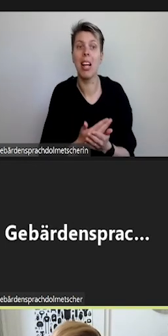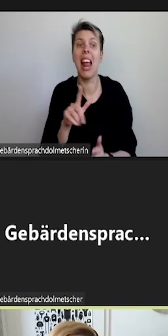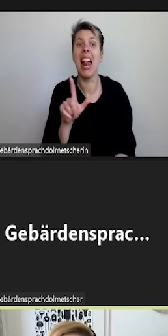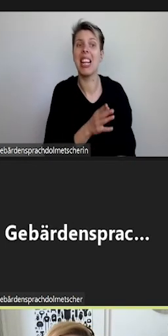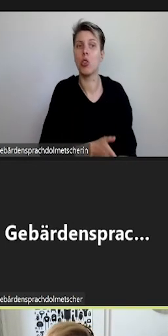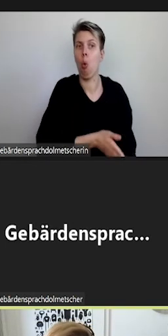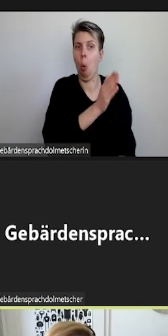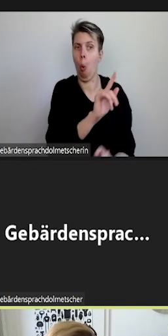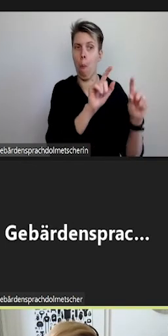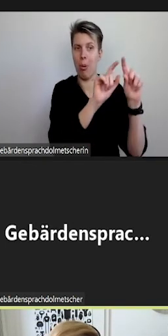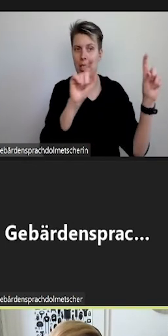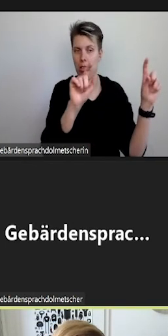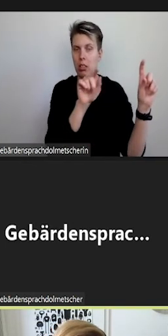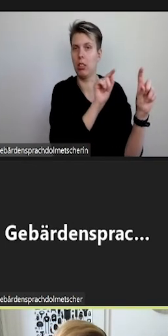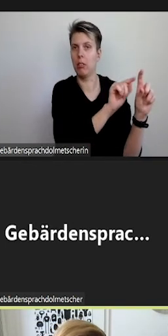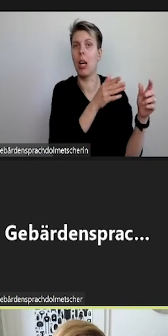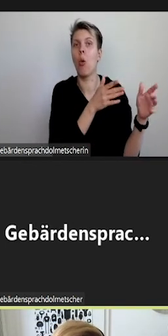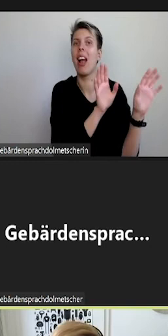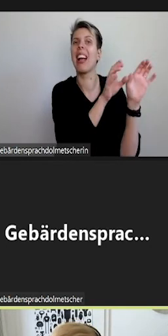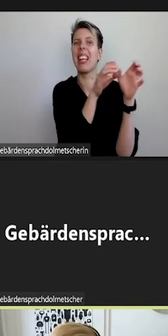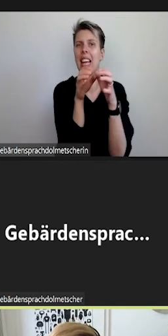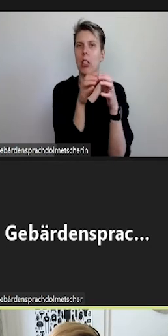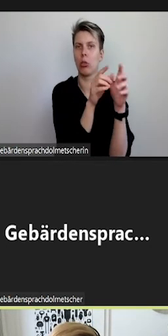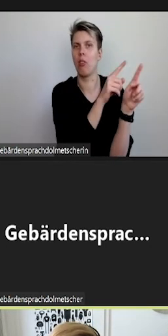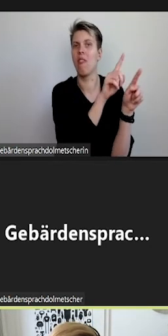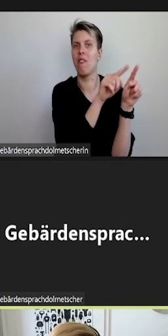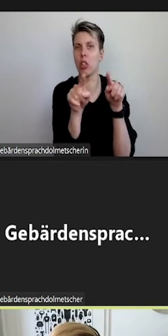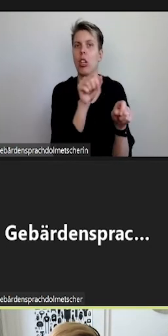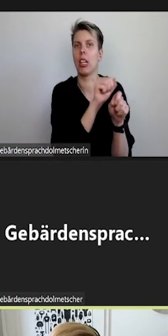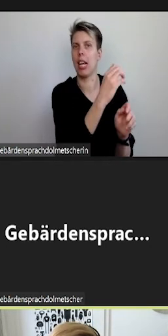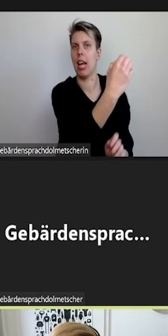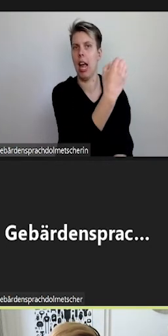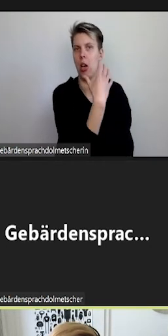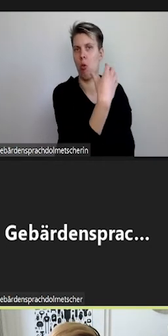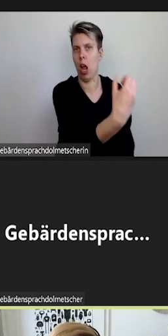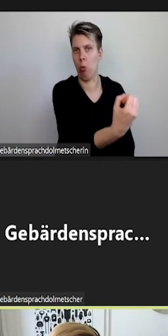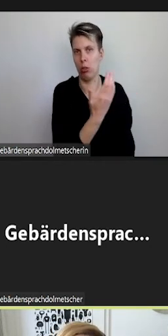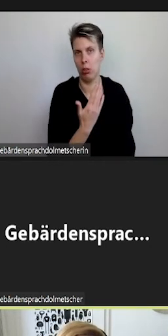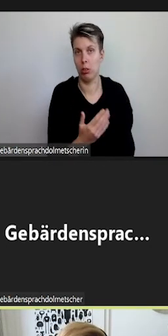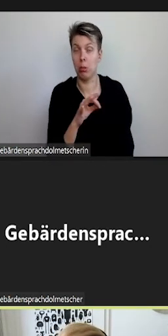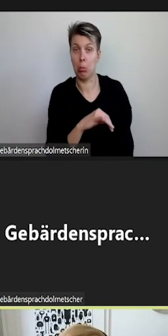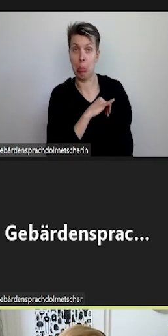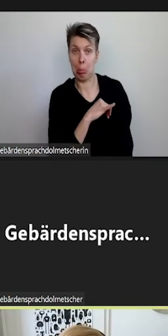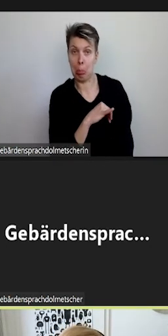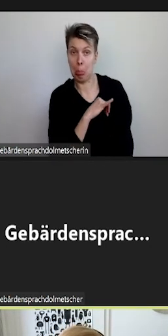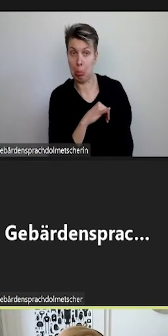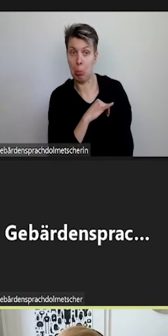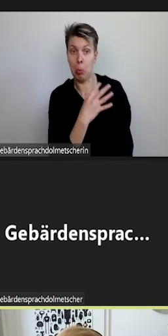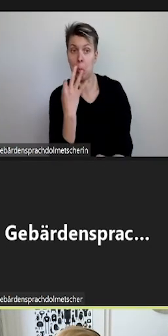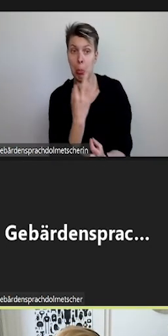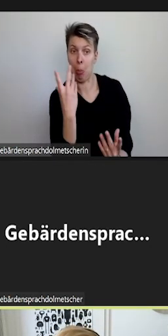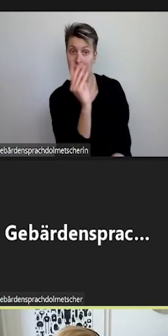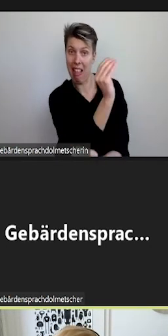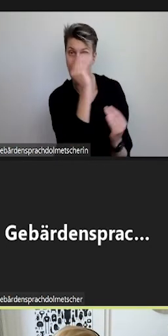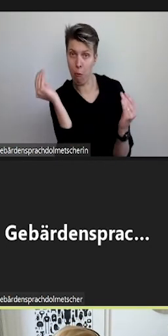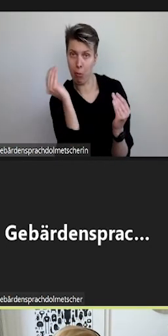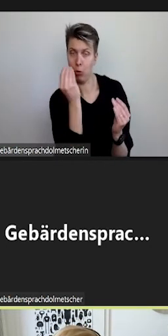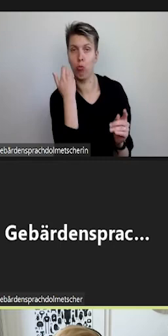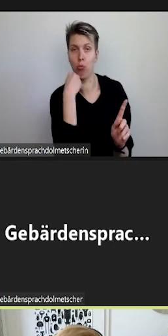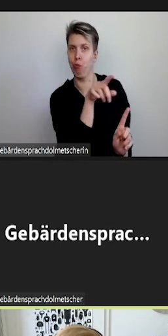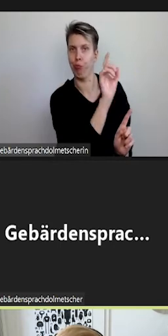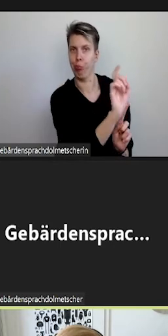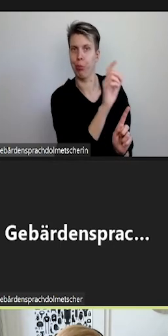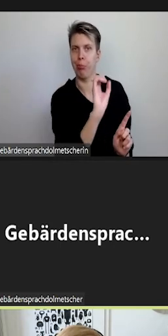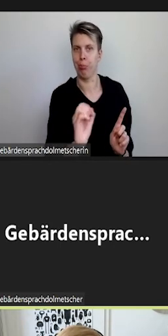sind im Lageplan die verschiedenen Kategorien einzeln zuschaltbar, für die man sich gerade interessiert und nähere Informationen angezeigt bekommen möchte.